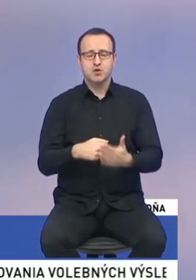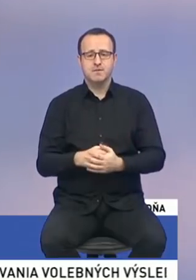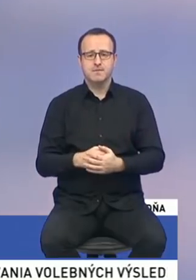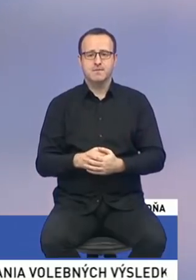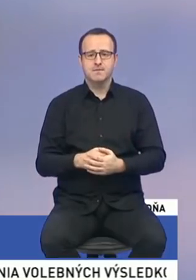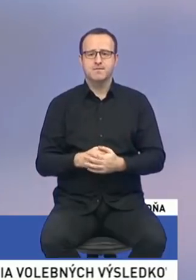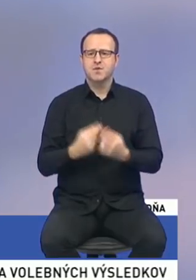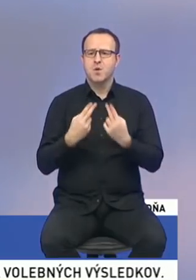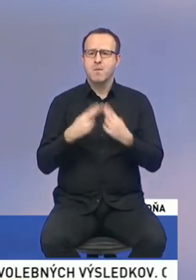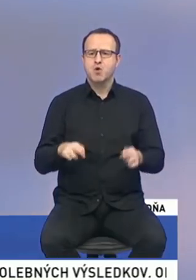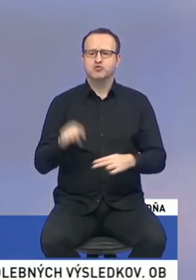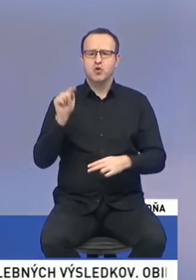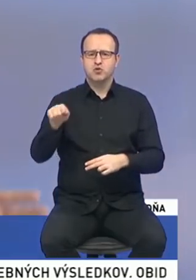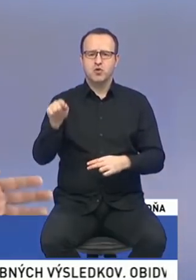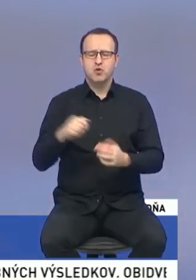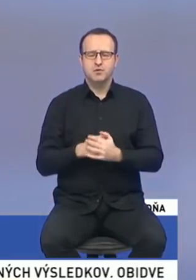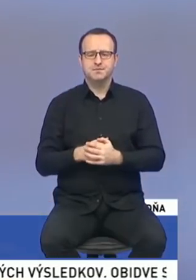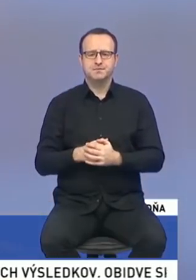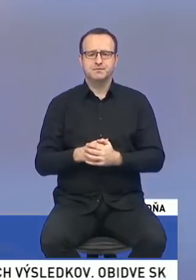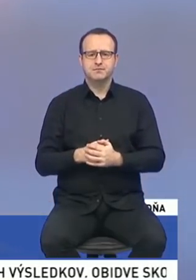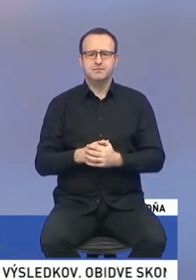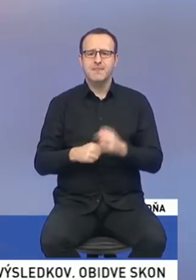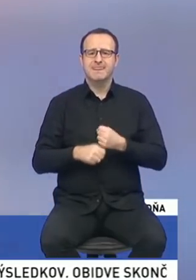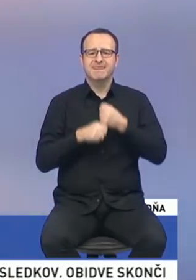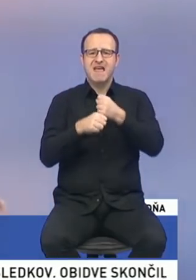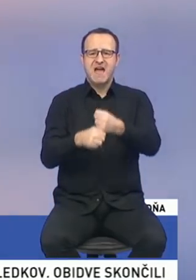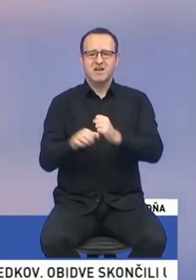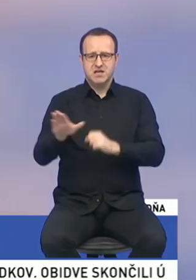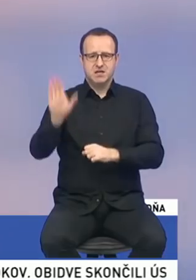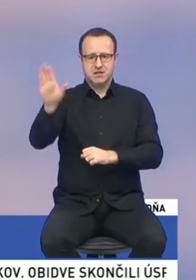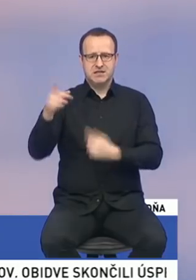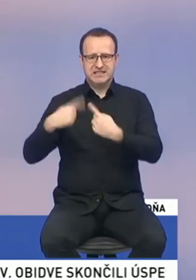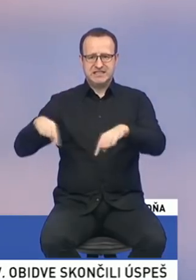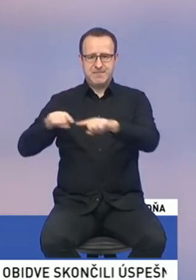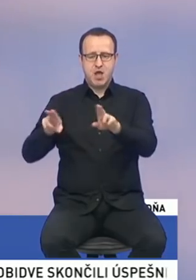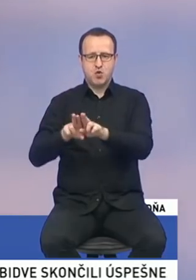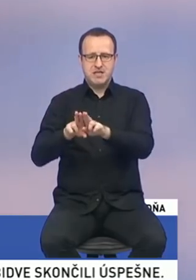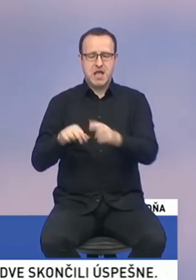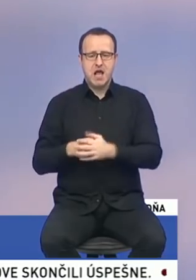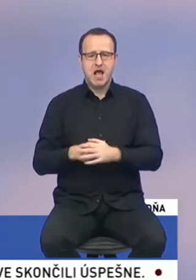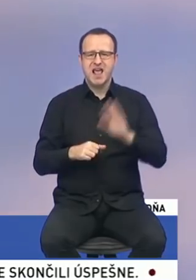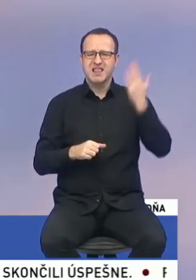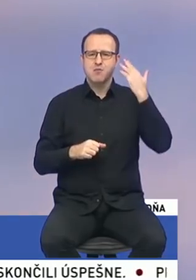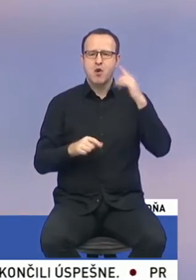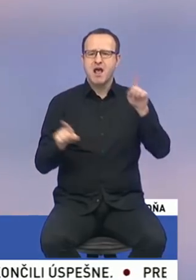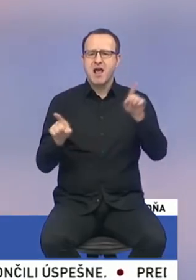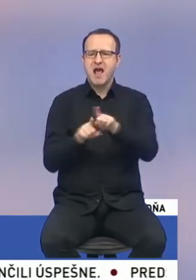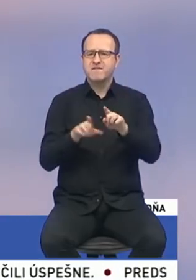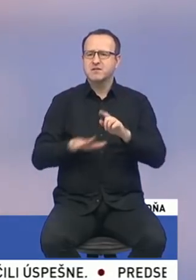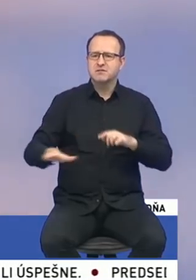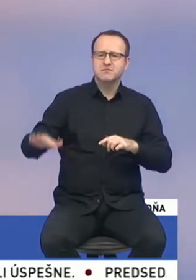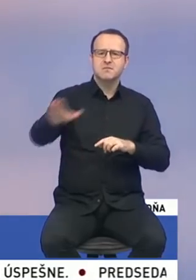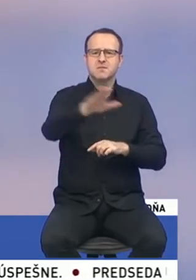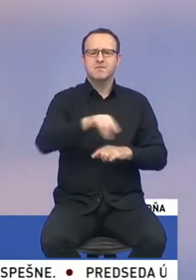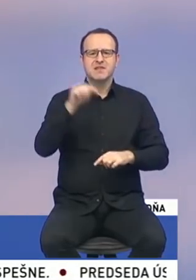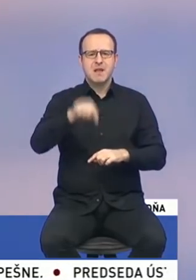Možno to bolo v tom, že ten návrh, ktorý pochádzal z dielne Smerodina, nebol rovnomerne daný pre všetkých. Bol